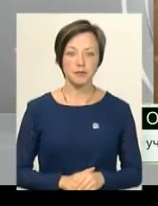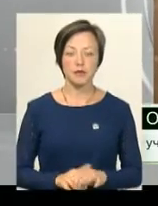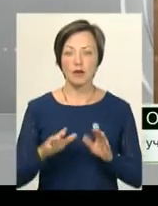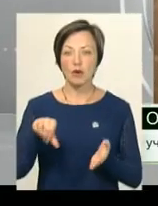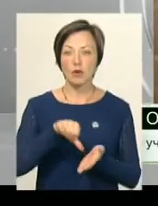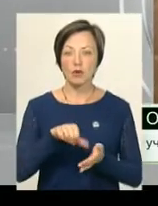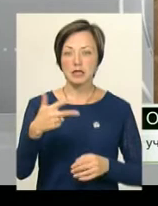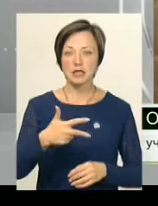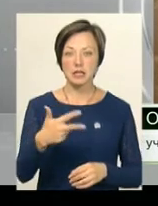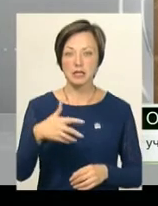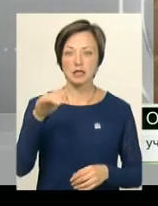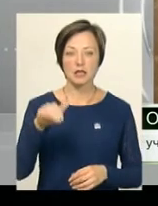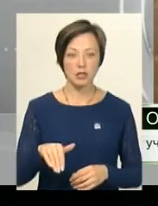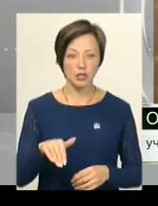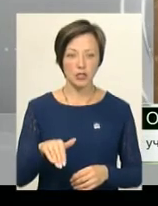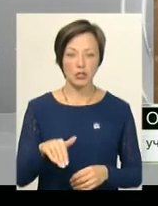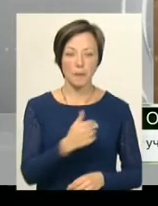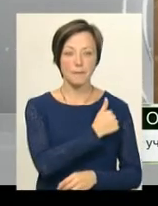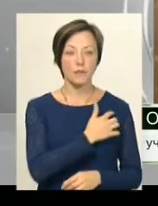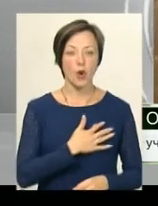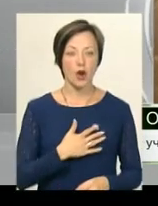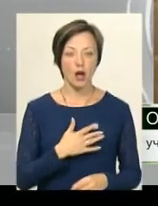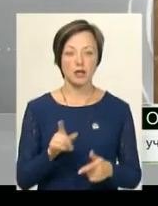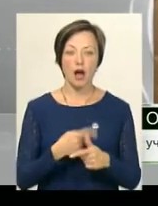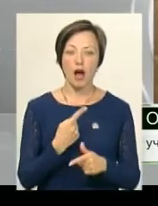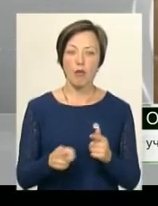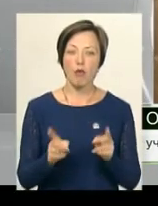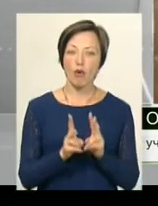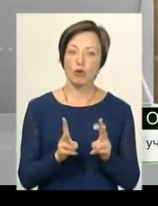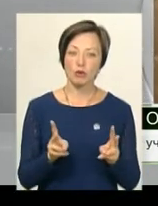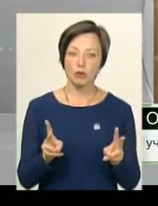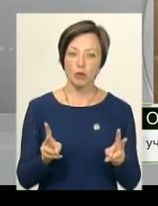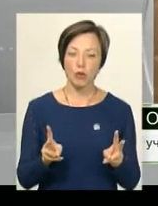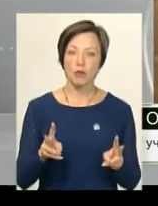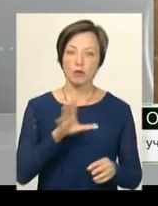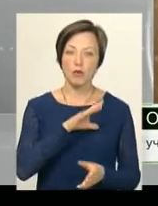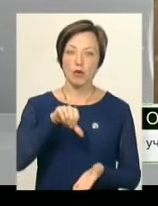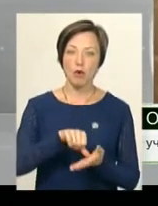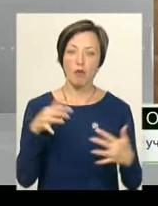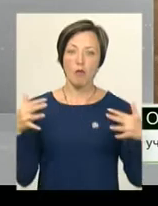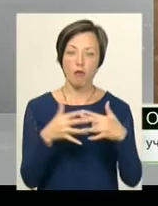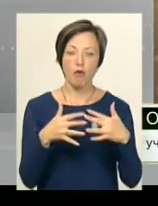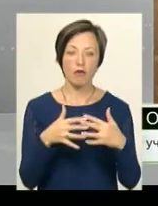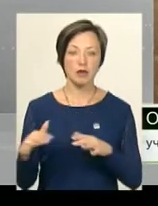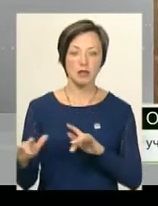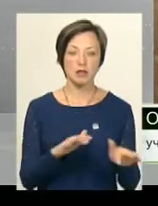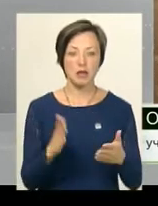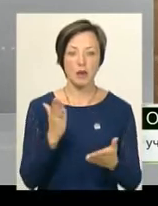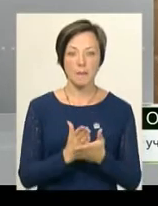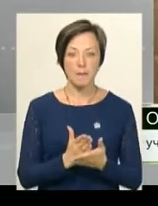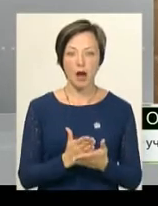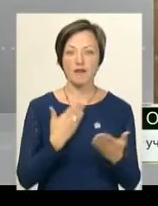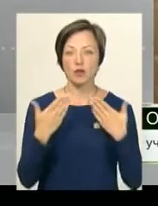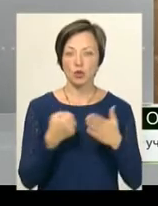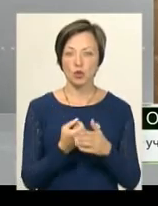близько 30 тисяч поранених або тих, що приймали участь в бойових діях, мають відношення до того,